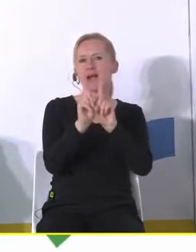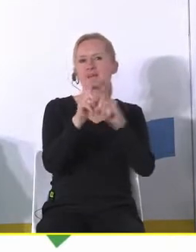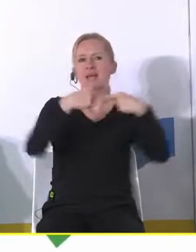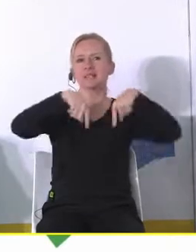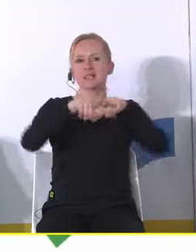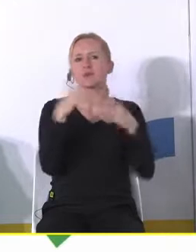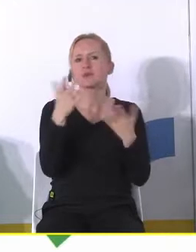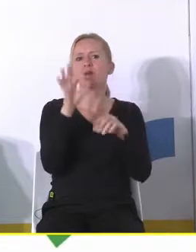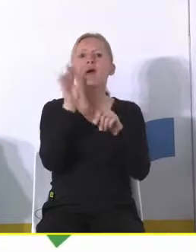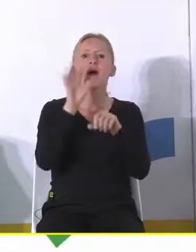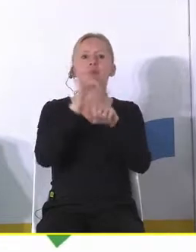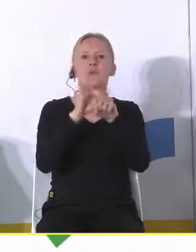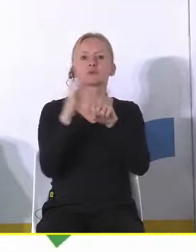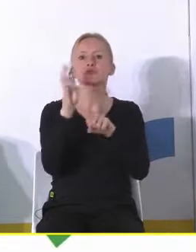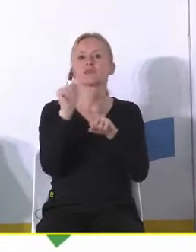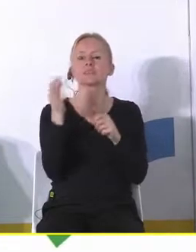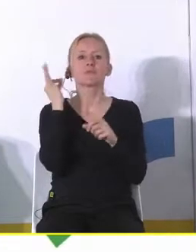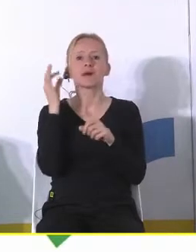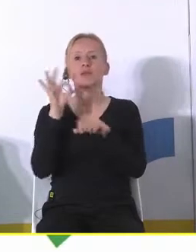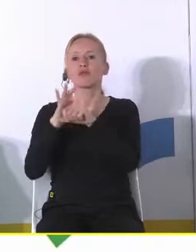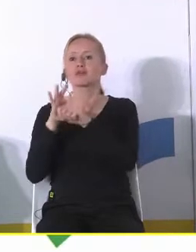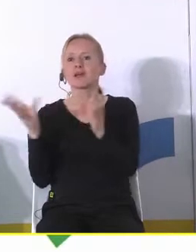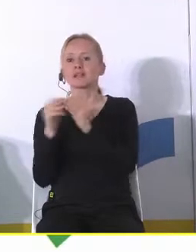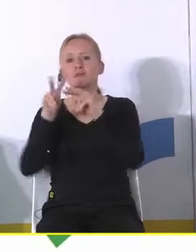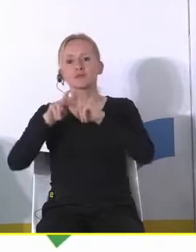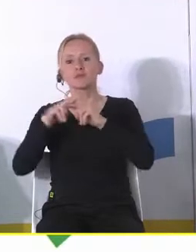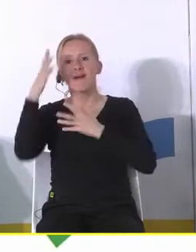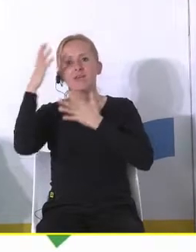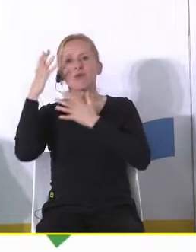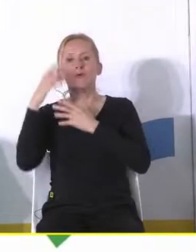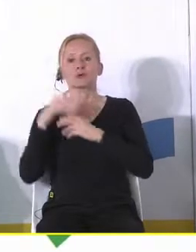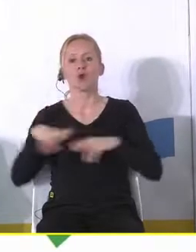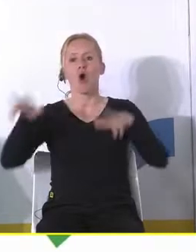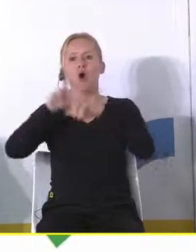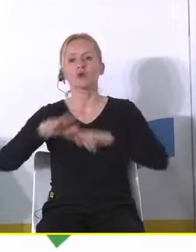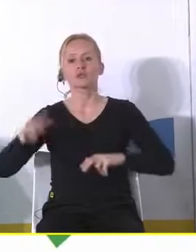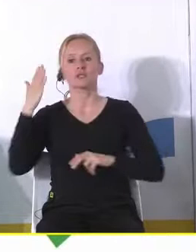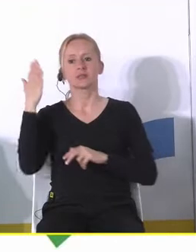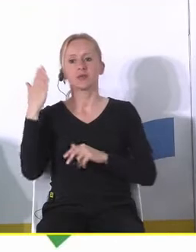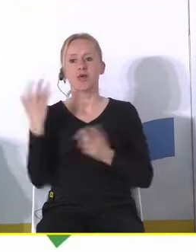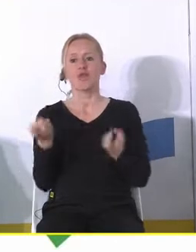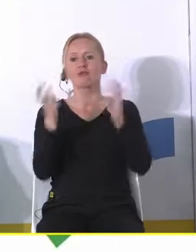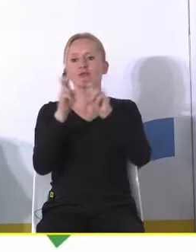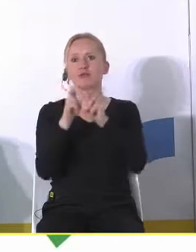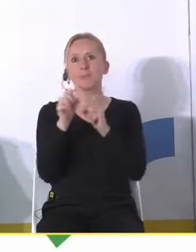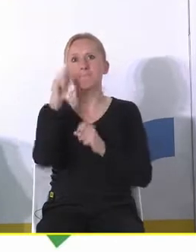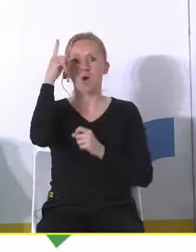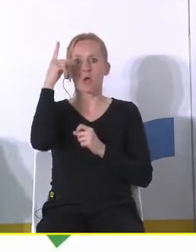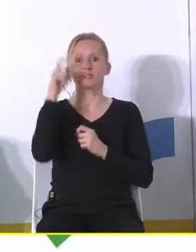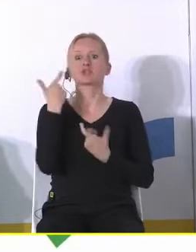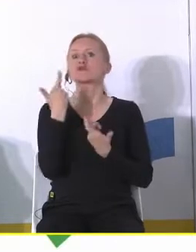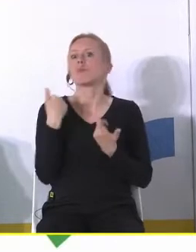zespołowi w którym dr Szwarc i też pani Elżbieta Lachman z naszej fundacji Instytut Wiedzy o Rodzinie i Społeczeństwie współtworzyli koncepcję tego